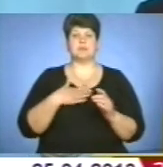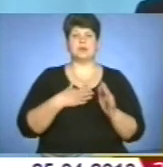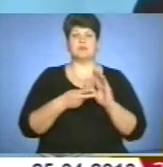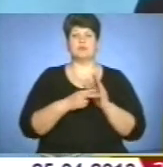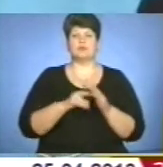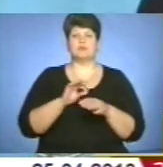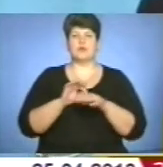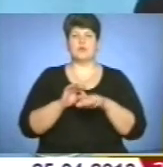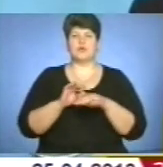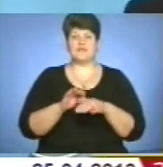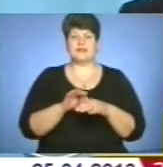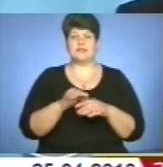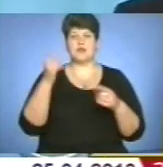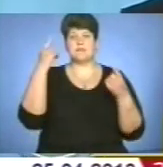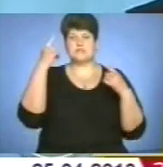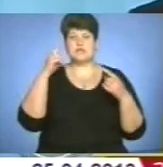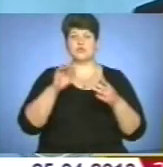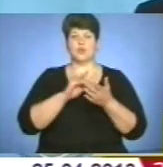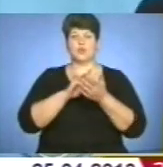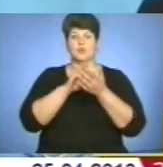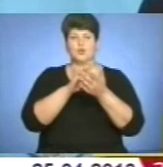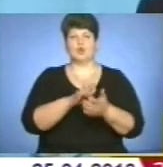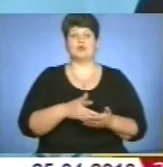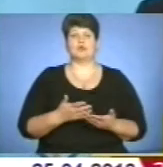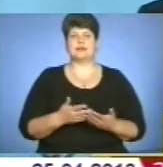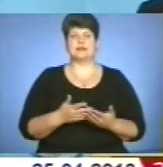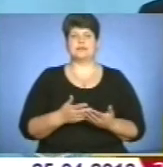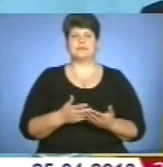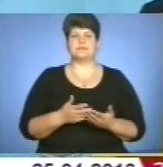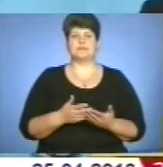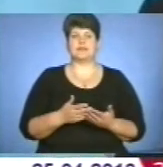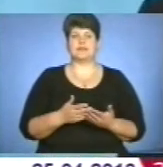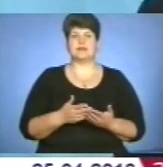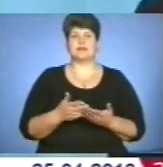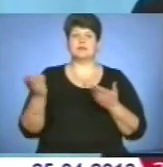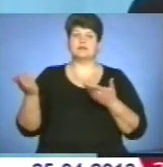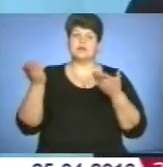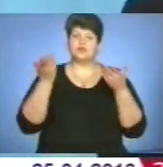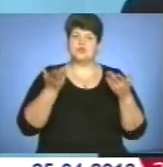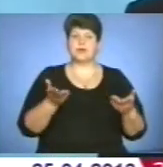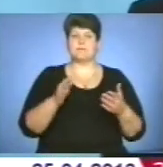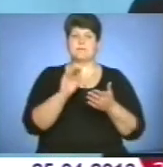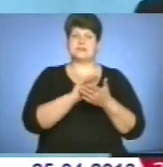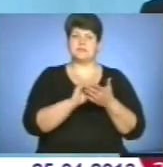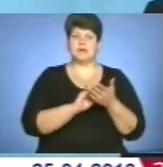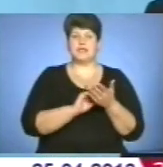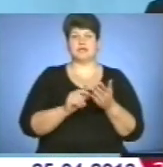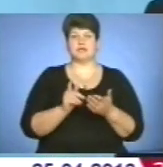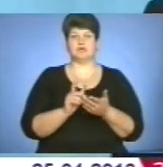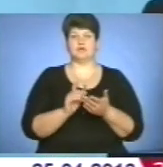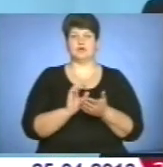проведення такого мистецького туру, залучення письменників, журналістів,